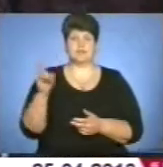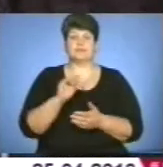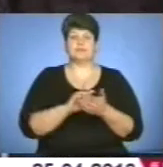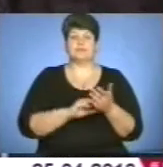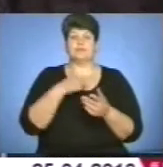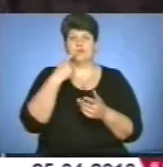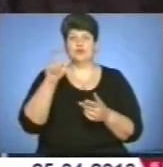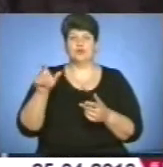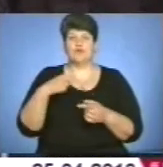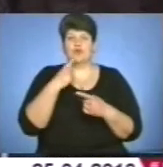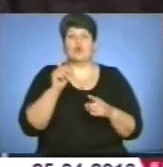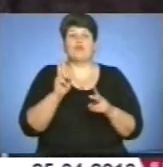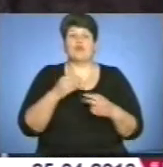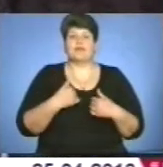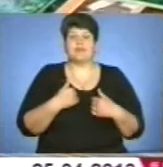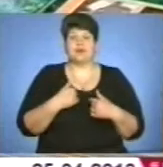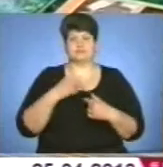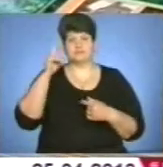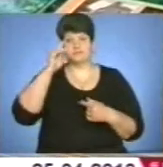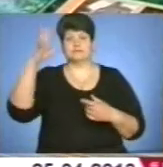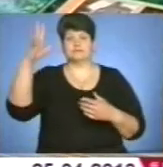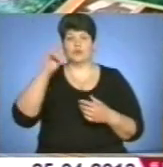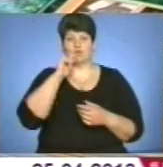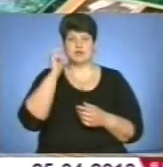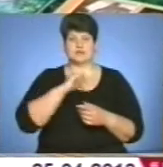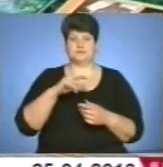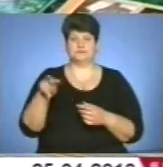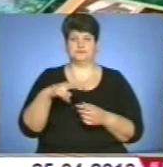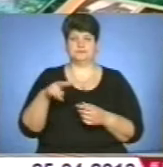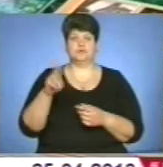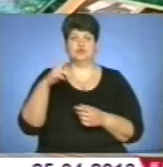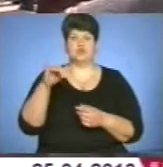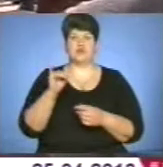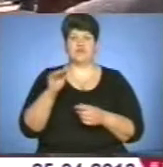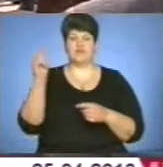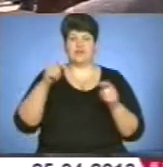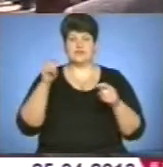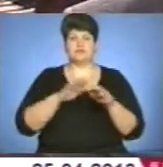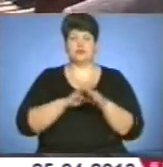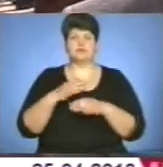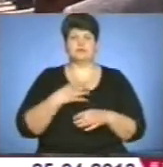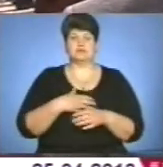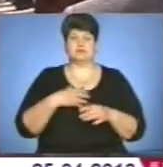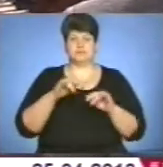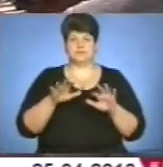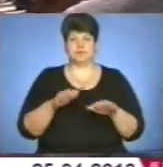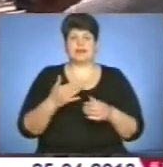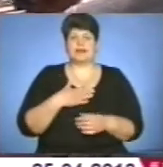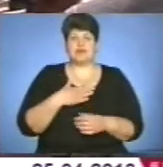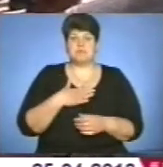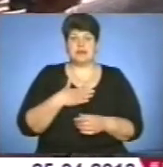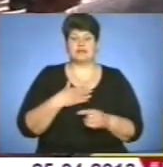не нам, популяризувати українську літературу. Тож «Джурафест» виконує важливу місію. Для мене оцей фестиваль, якому я,